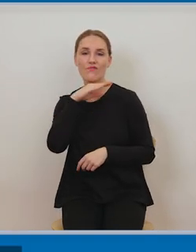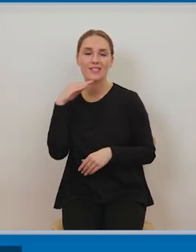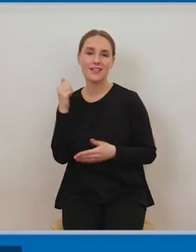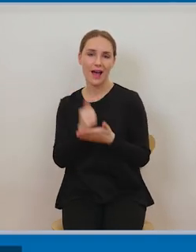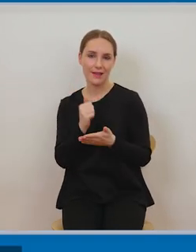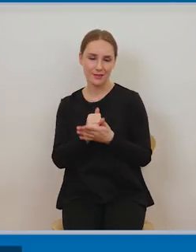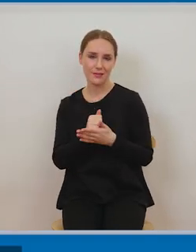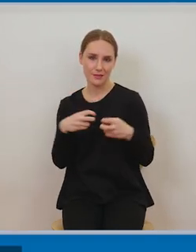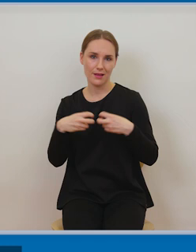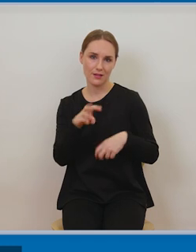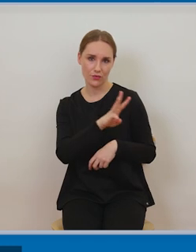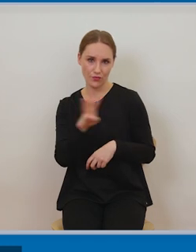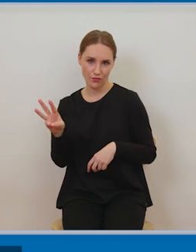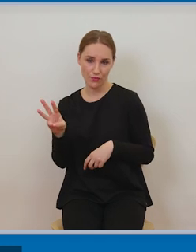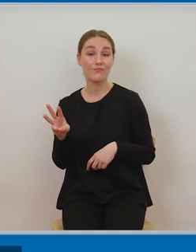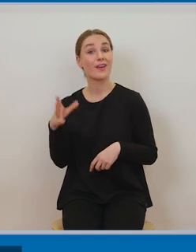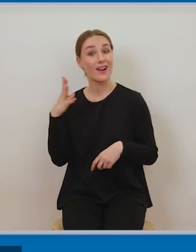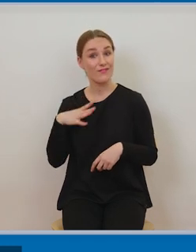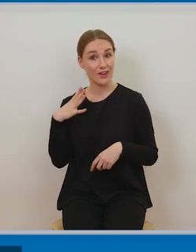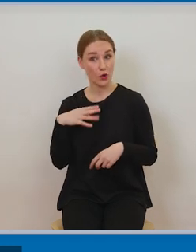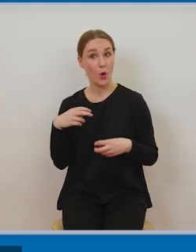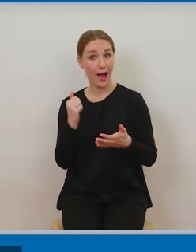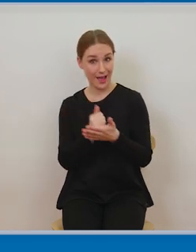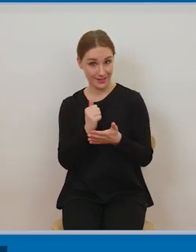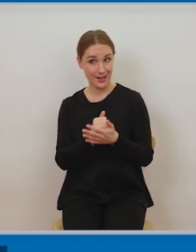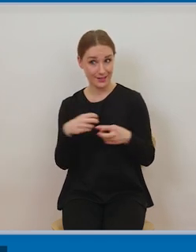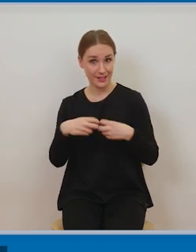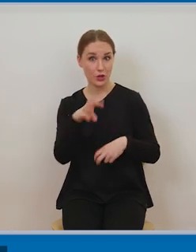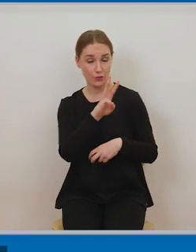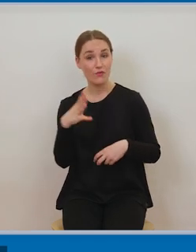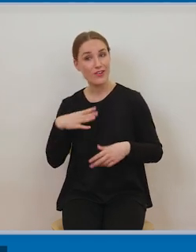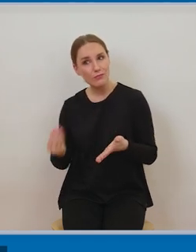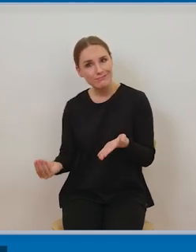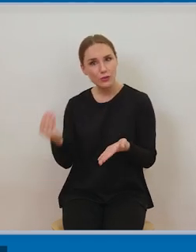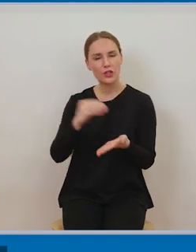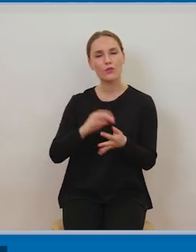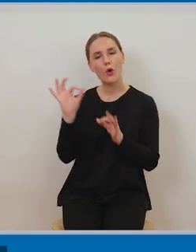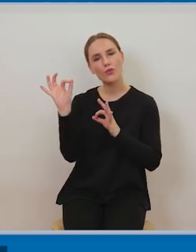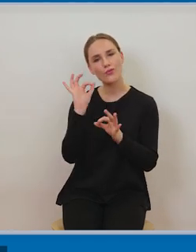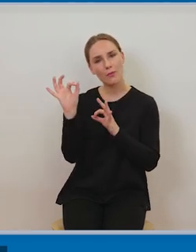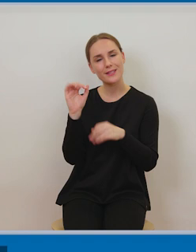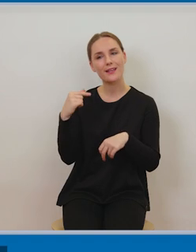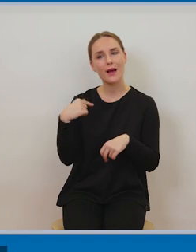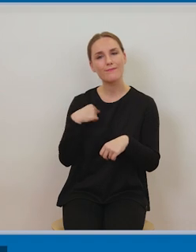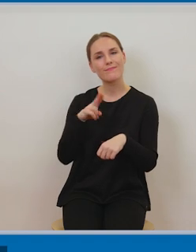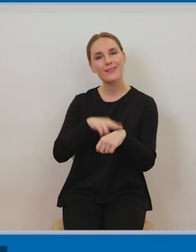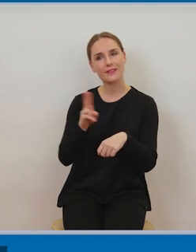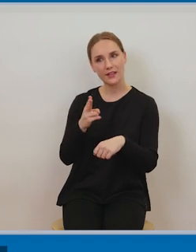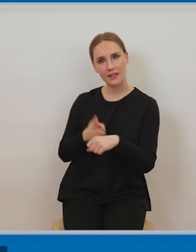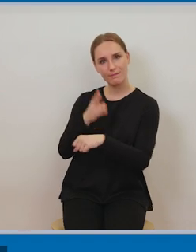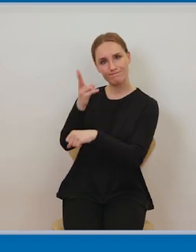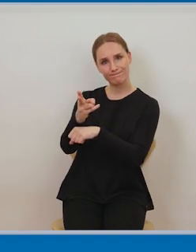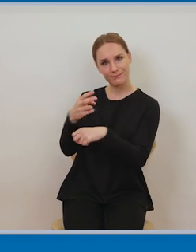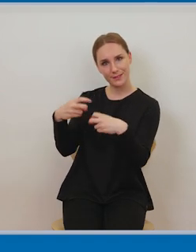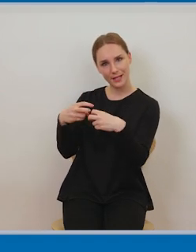materiały są na stronie internetowej XY, ale za miesiąc już może nie być tych materiałów tam. Dla nas istotne jest to, żeby podać